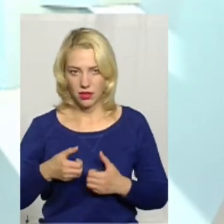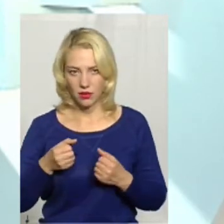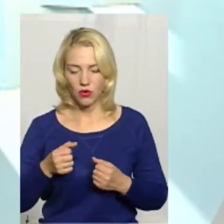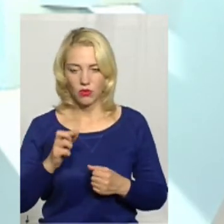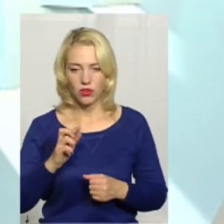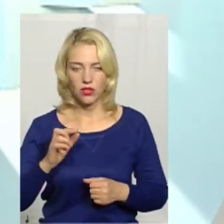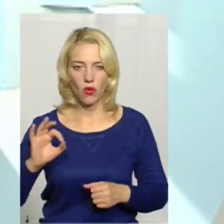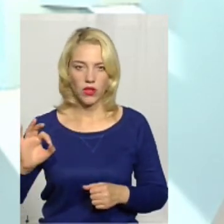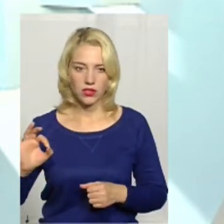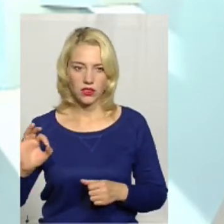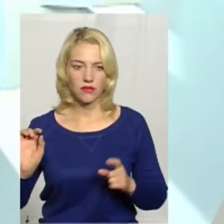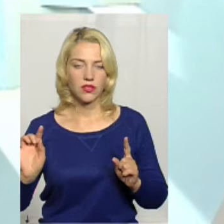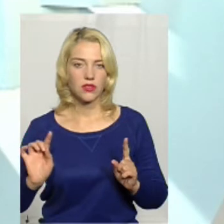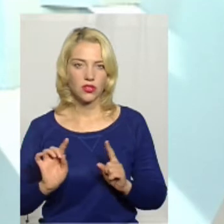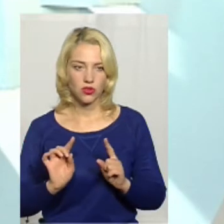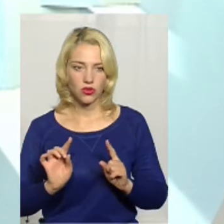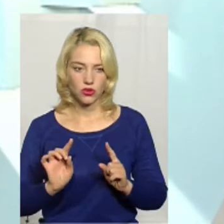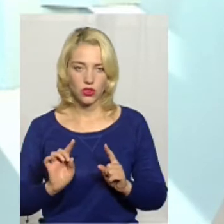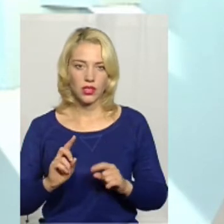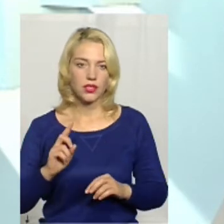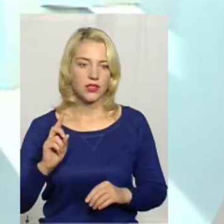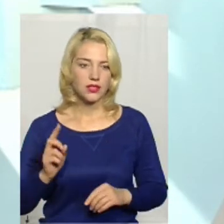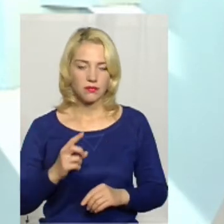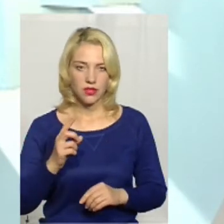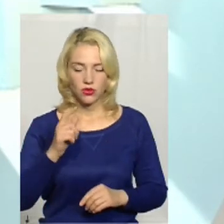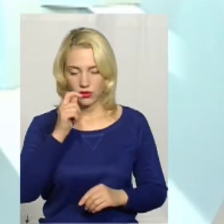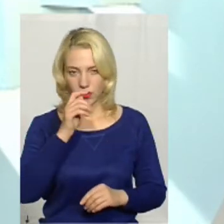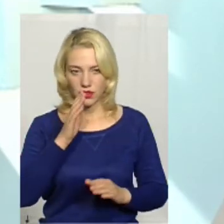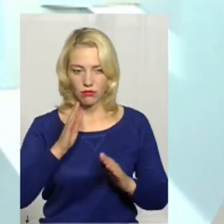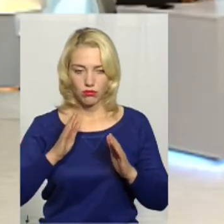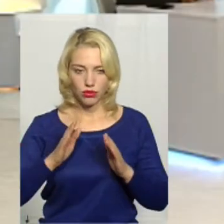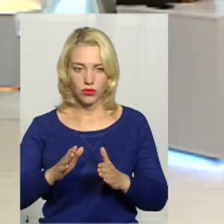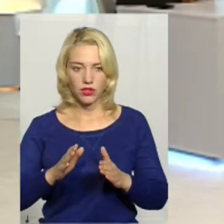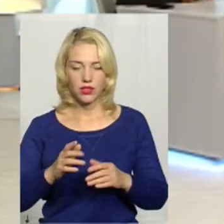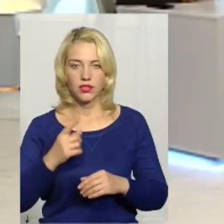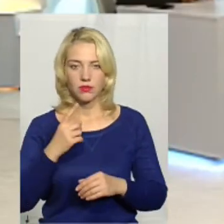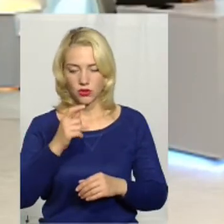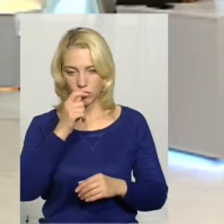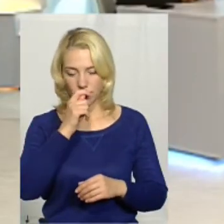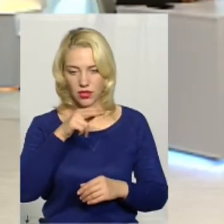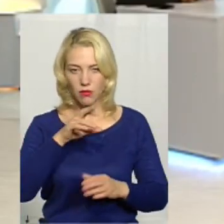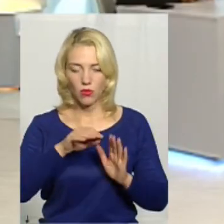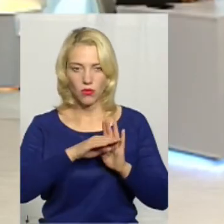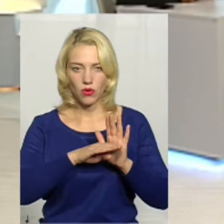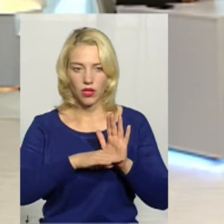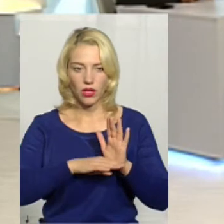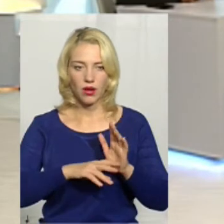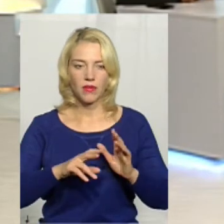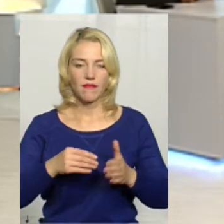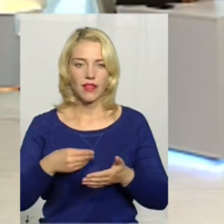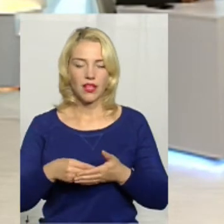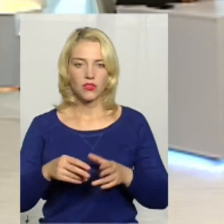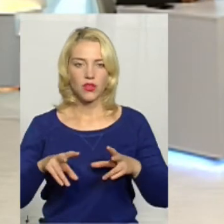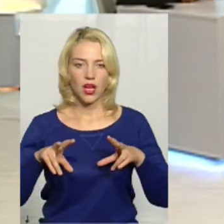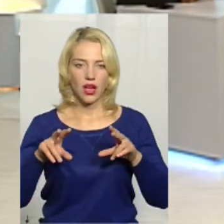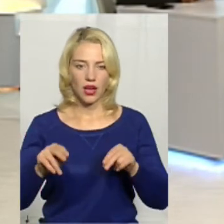Васильовича, що вже буде з 1 квітня. По програмі фінансових гарантій,